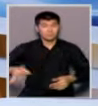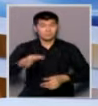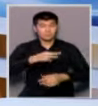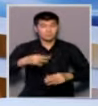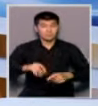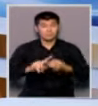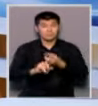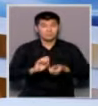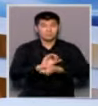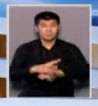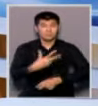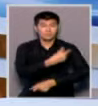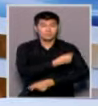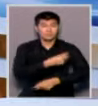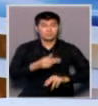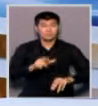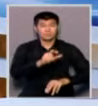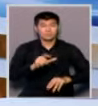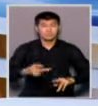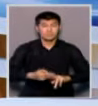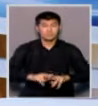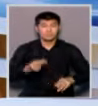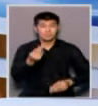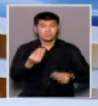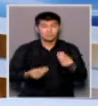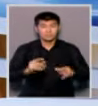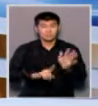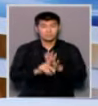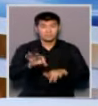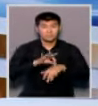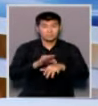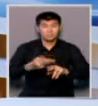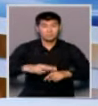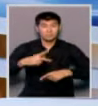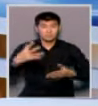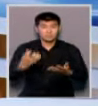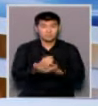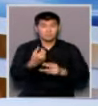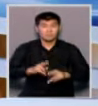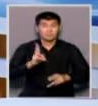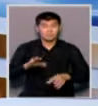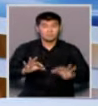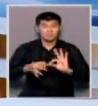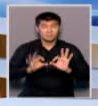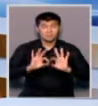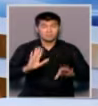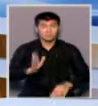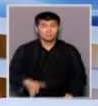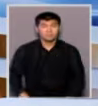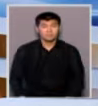әндетке қарсы екпен алған тұрғындар арасында қаржылай 30 ойын атылуыда. Ал кезекті женімпаздар кім толғырақ сюжетте.